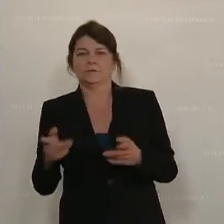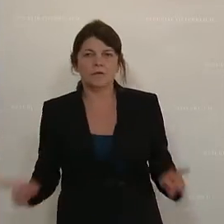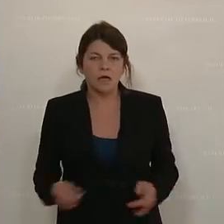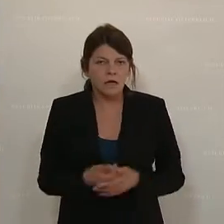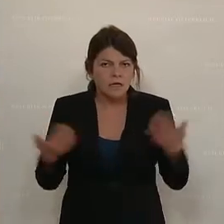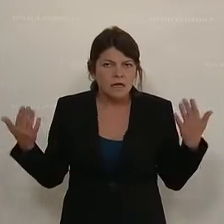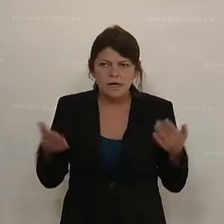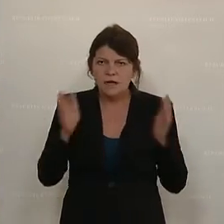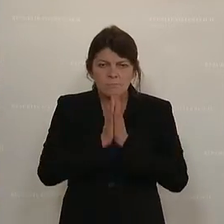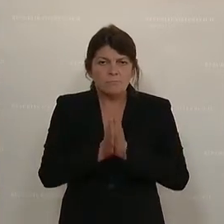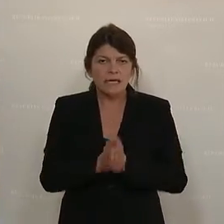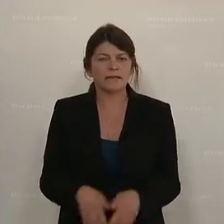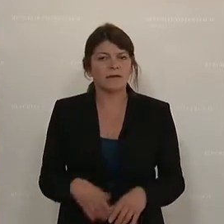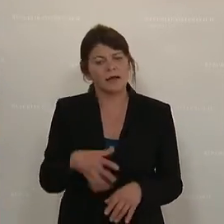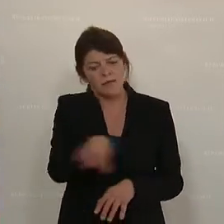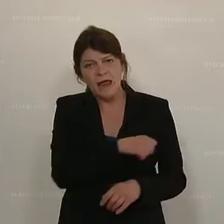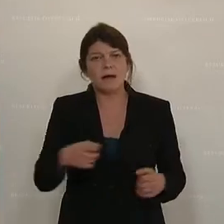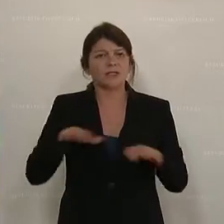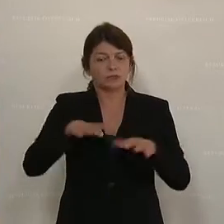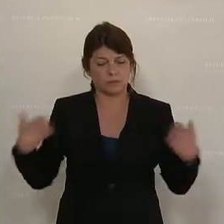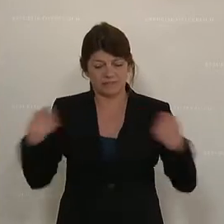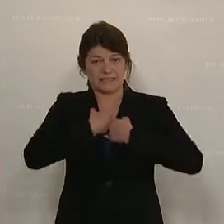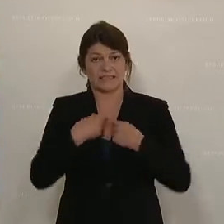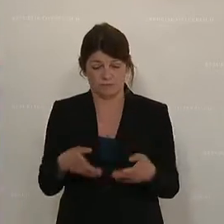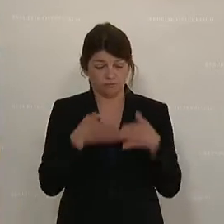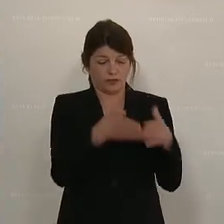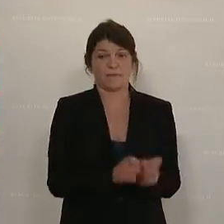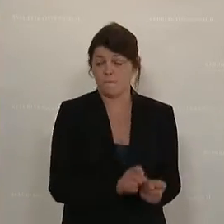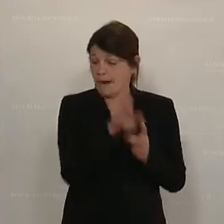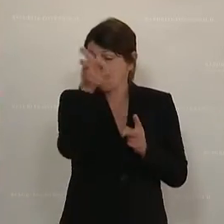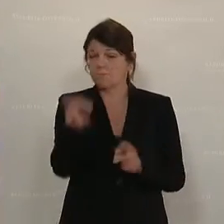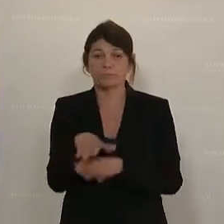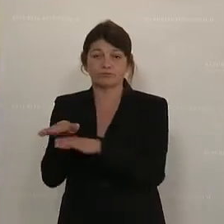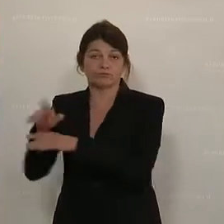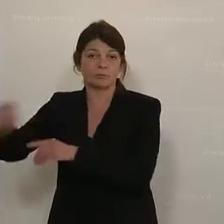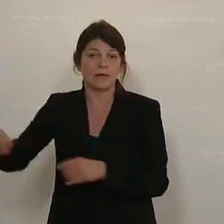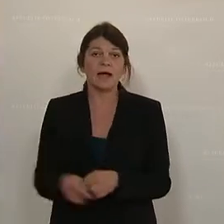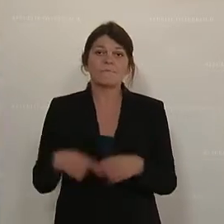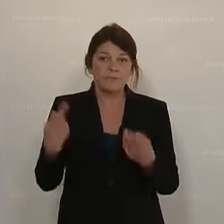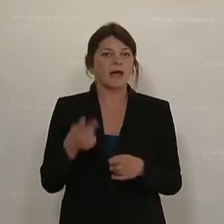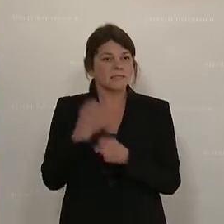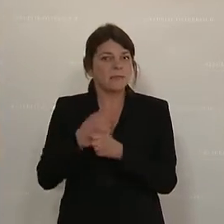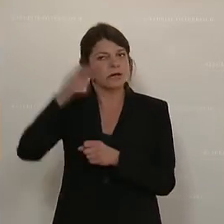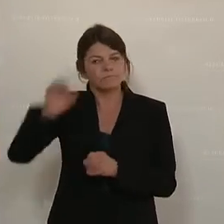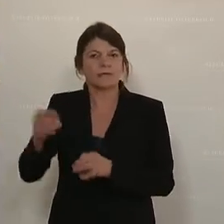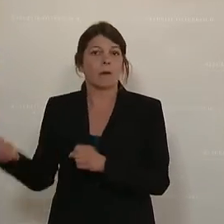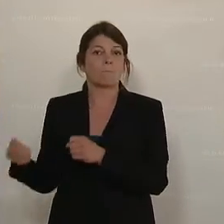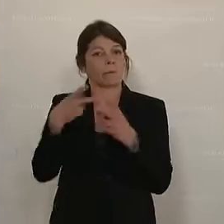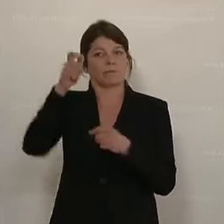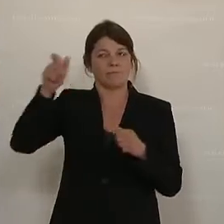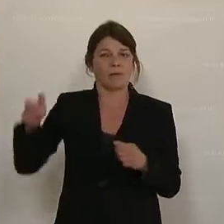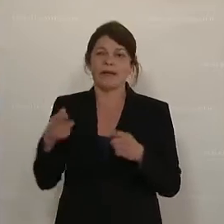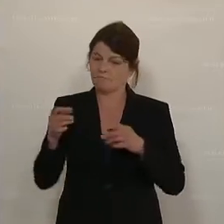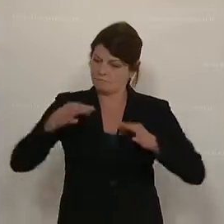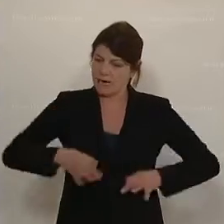Nehmen Sie sich eine Schwimmweste und hupfen sie über Bord und geben Sie den Weg frei für eine Brückenbesatzung nach Neuwahlen. Die